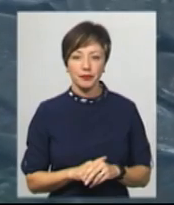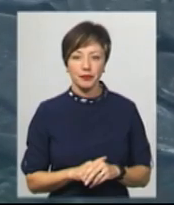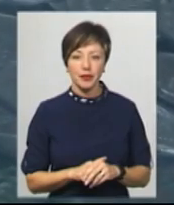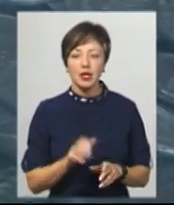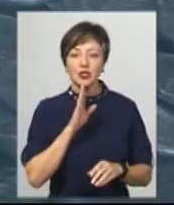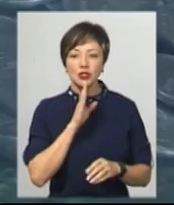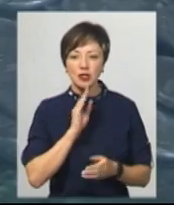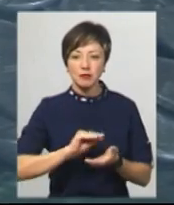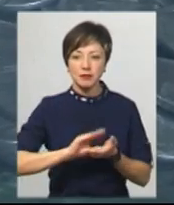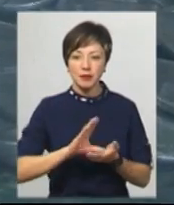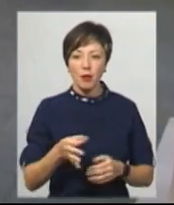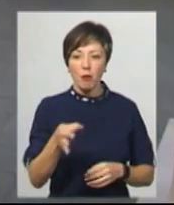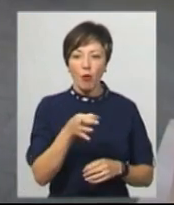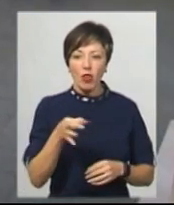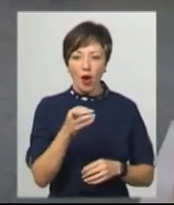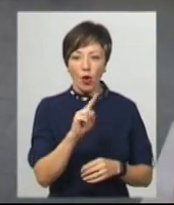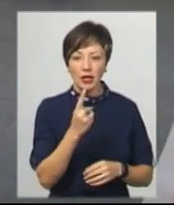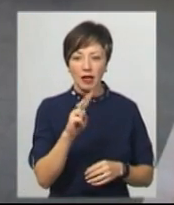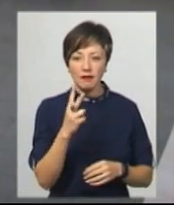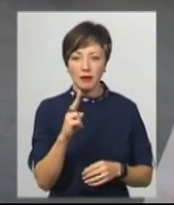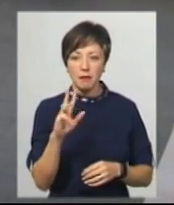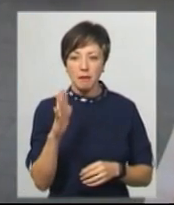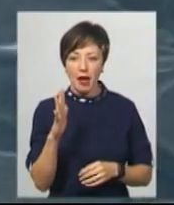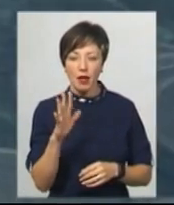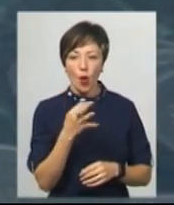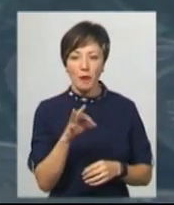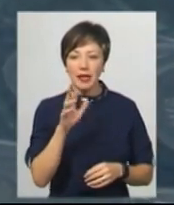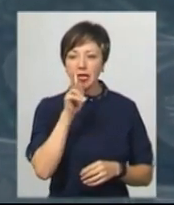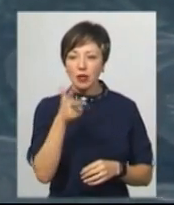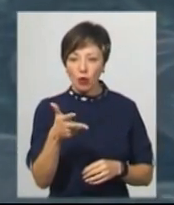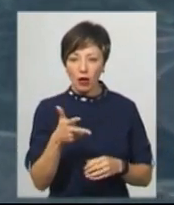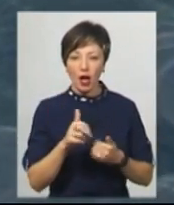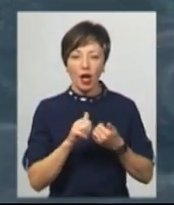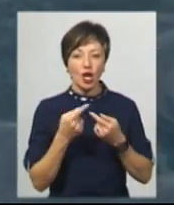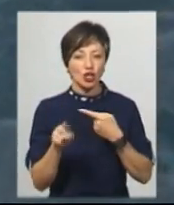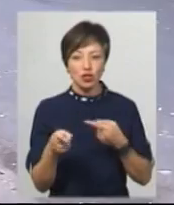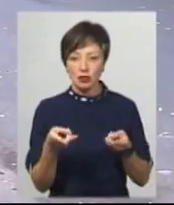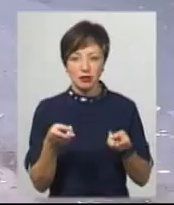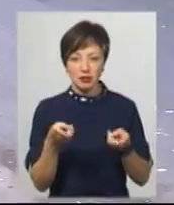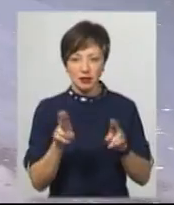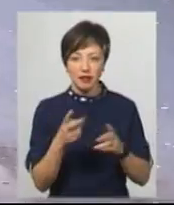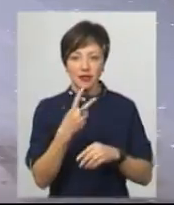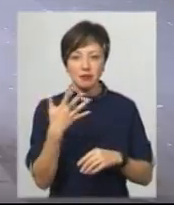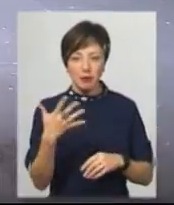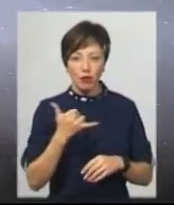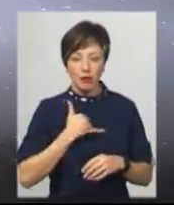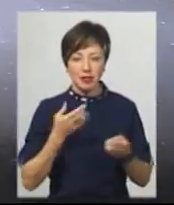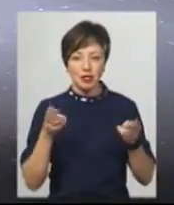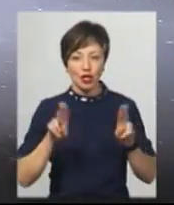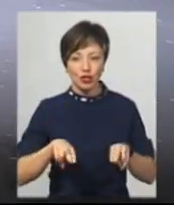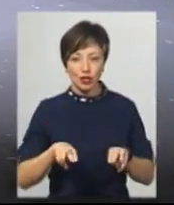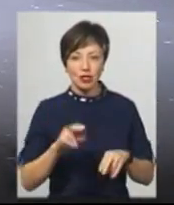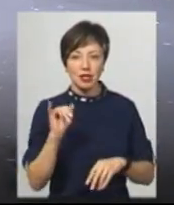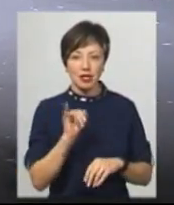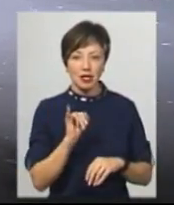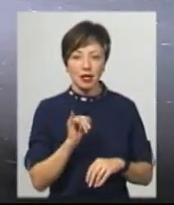Пенсіонерка збирала монети номіналом 1, 2 та 5 копійок – 3 роки. Інші обмінювати не буде. 25 мене залишилось,